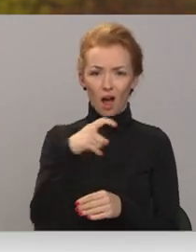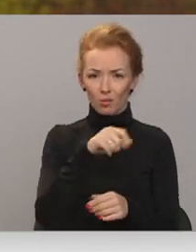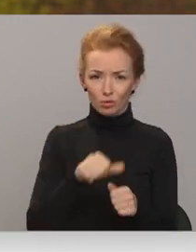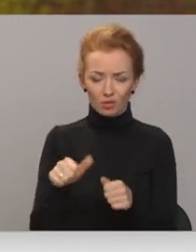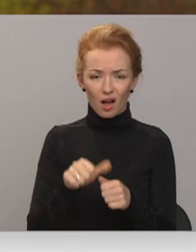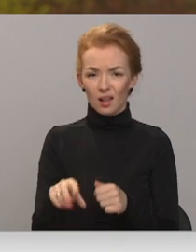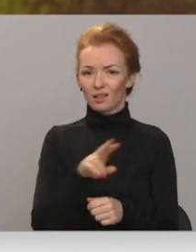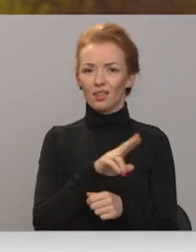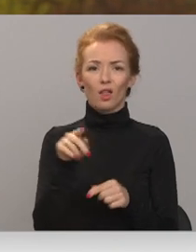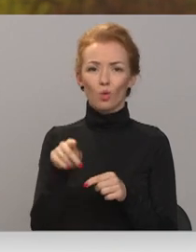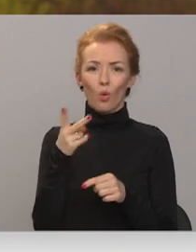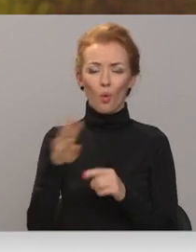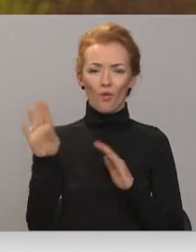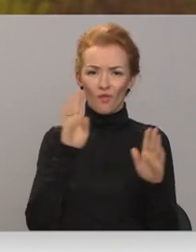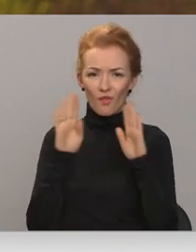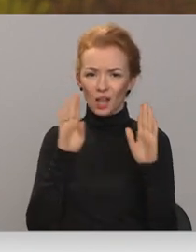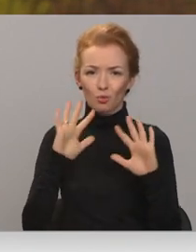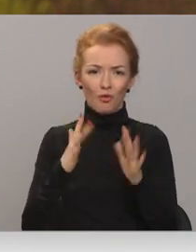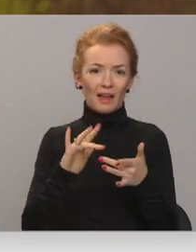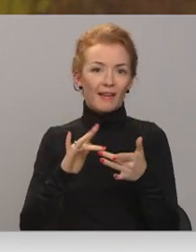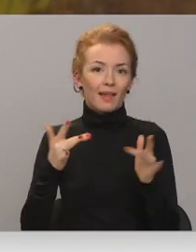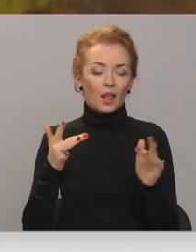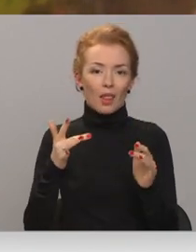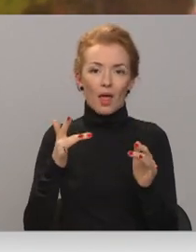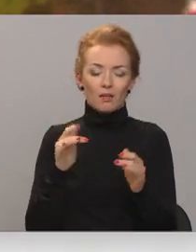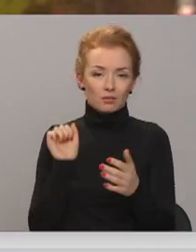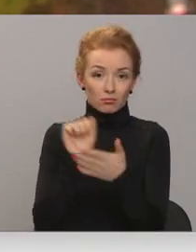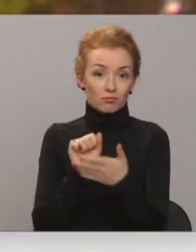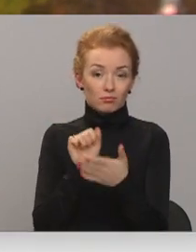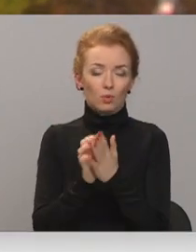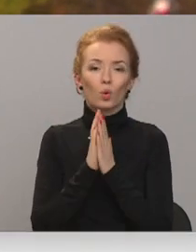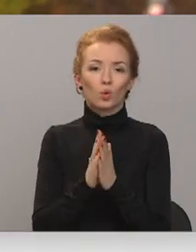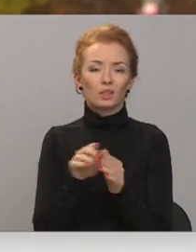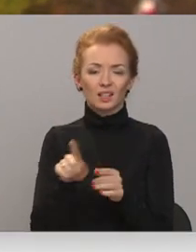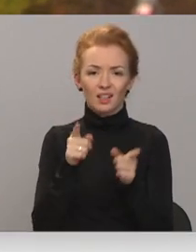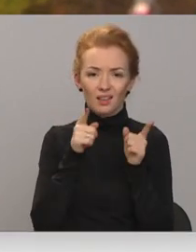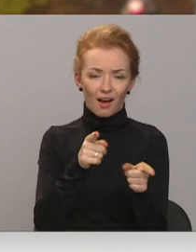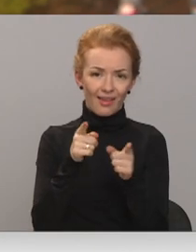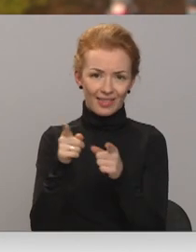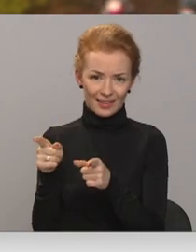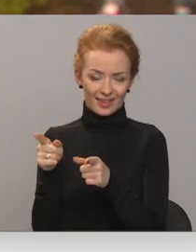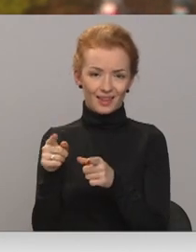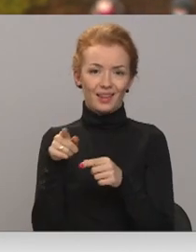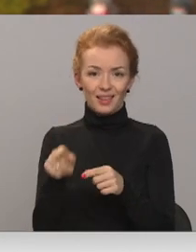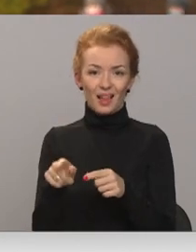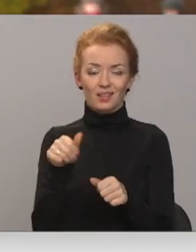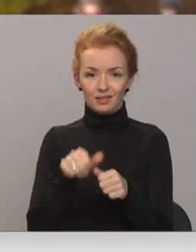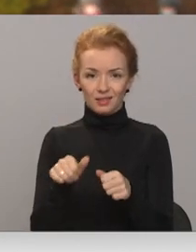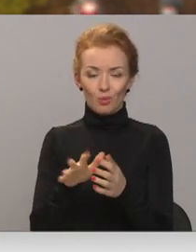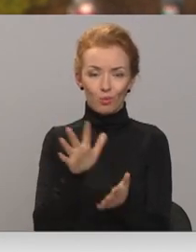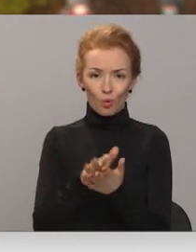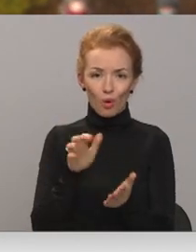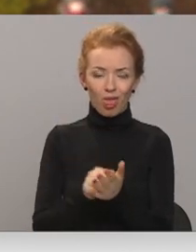ne to, ko fejsbuki vai internets ir pilnas dieva dēļ. Tas ir toksisks. Tie preparāti bojā,